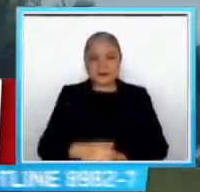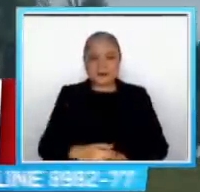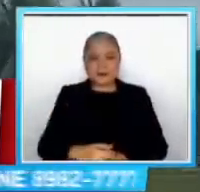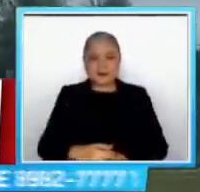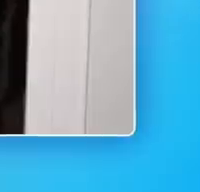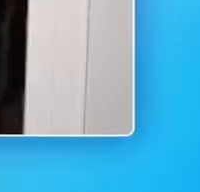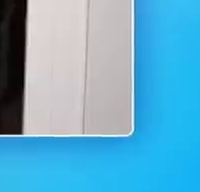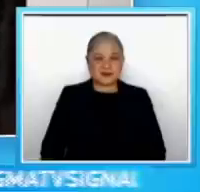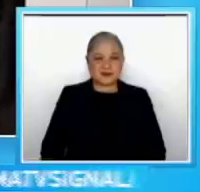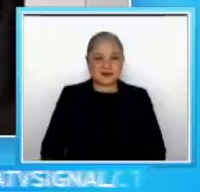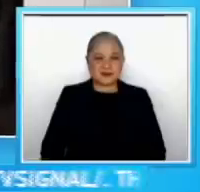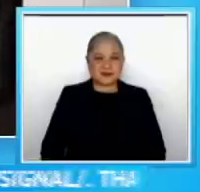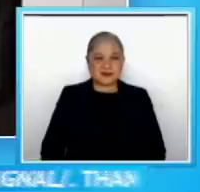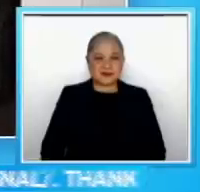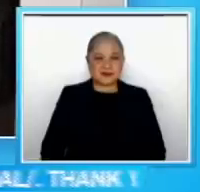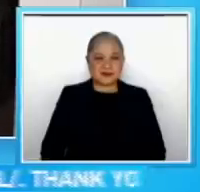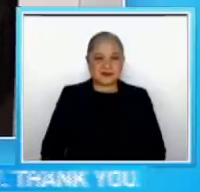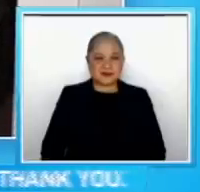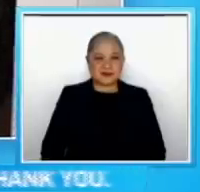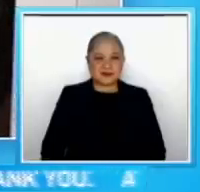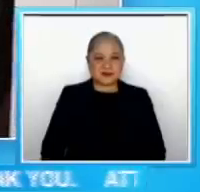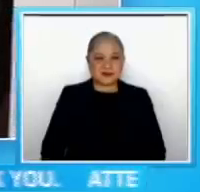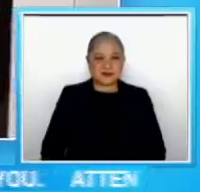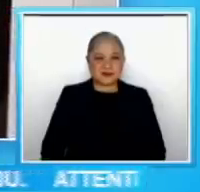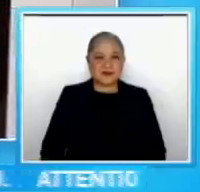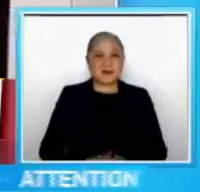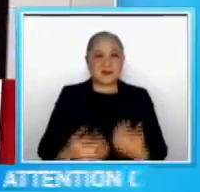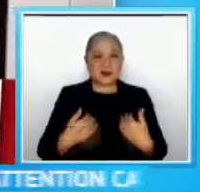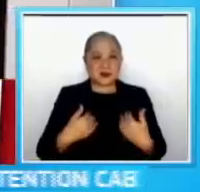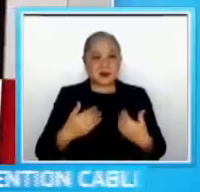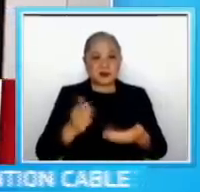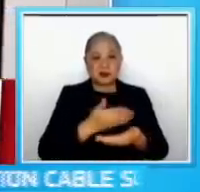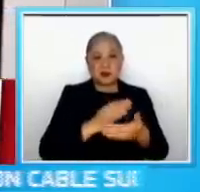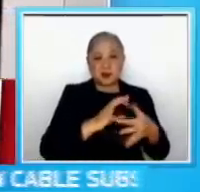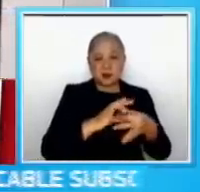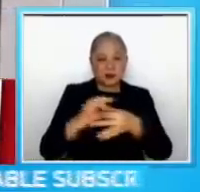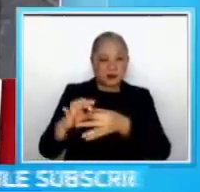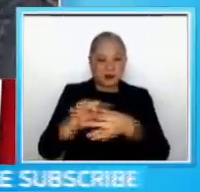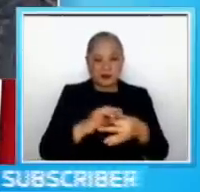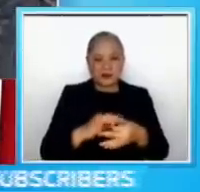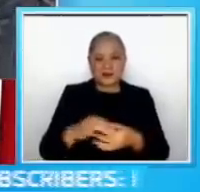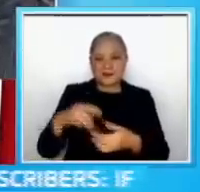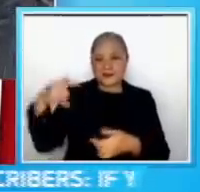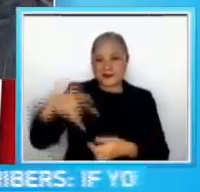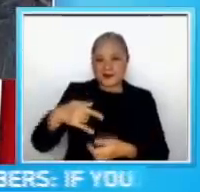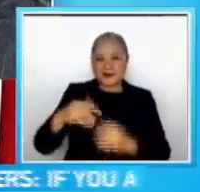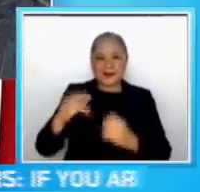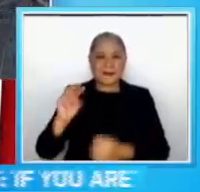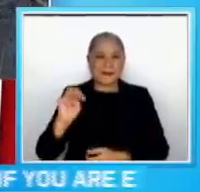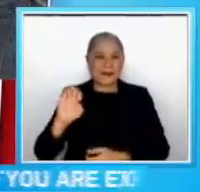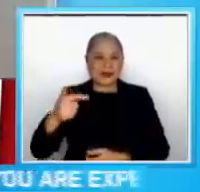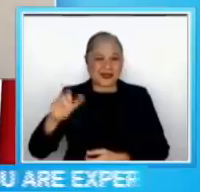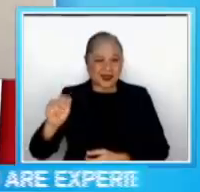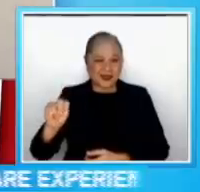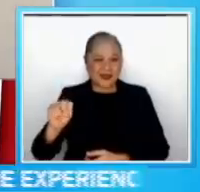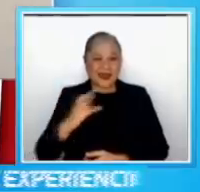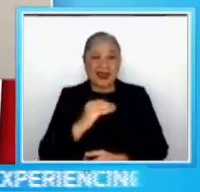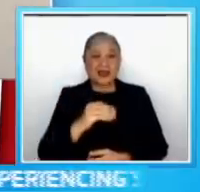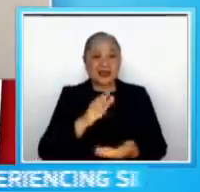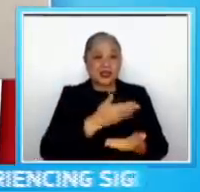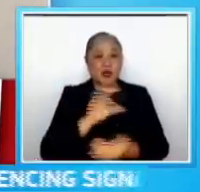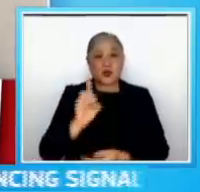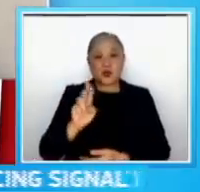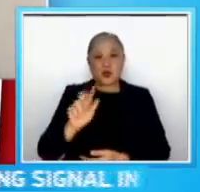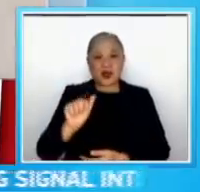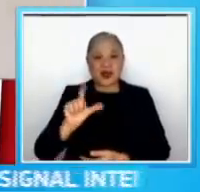magpaso May music collaboration si award-winning rapper Megan Thee Stallion at ang singer na si Dua Lipa Ibinahagi